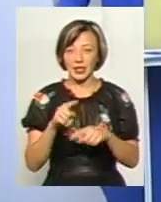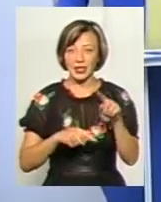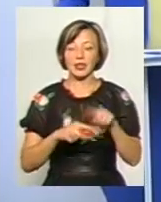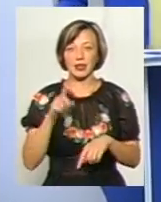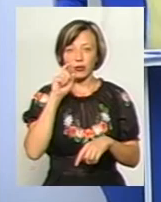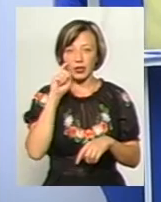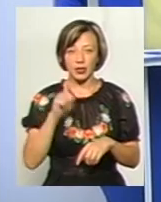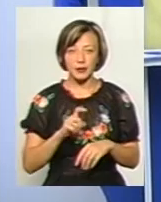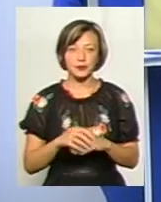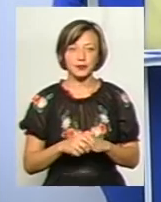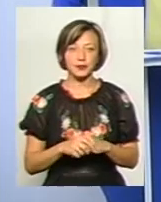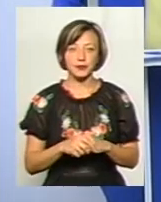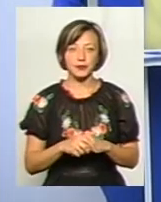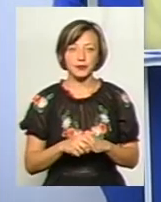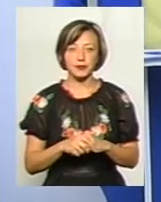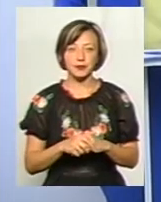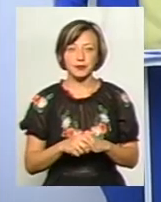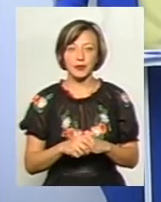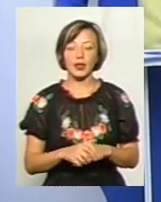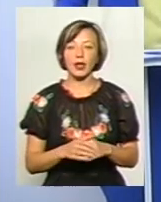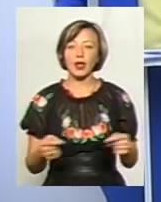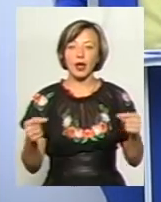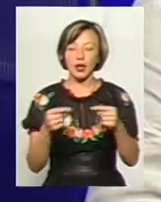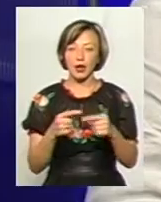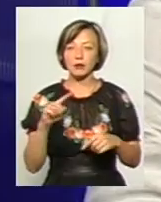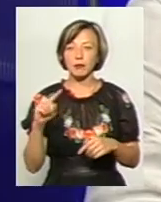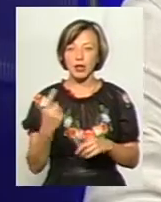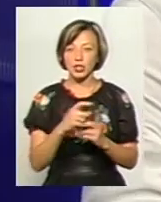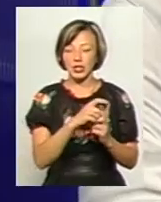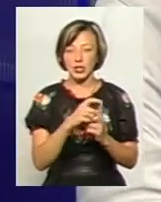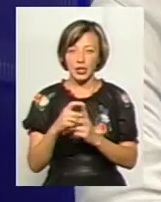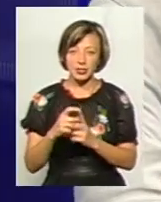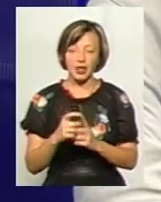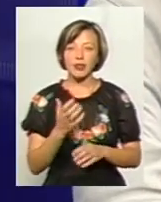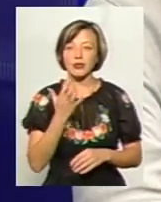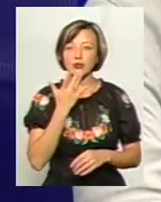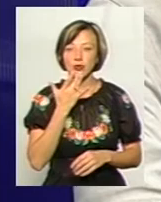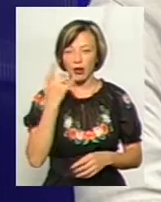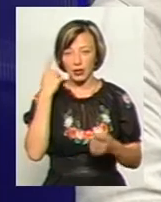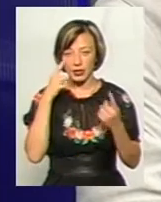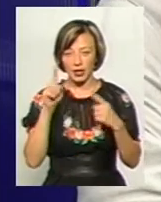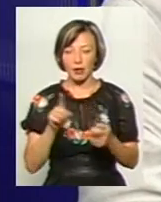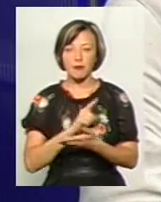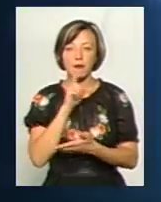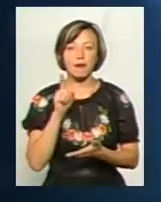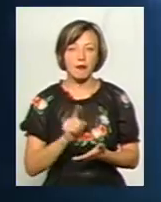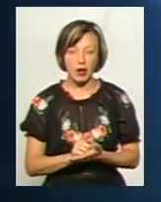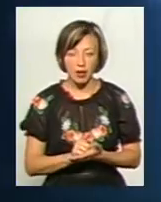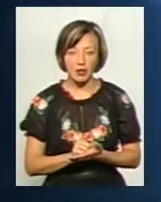Тому я говорю, що от якраз перша теза, саме національної ідеї, вона має